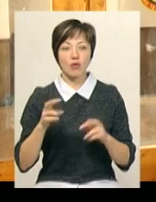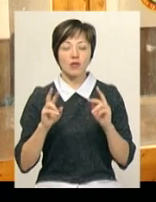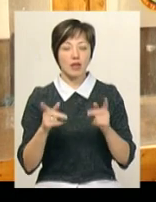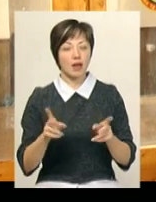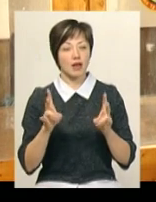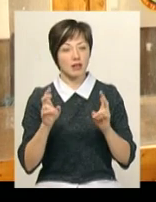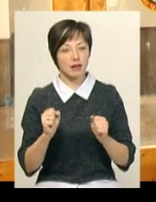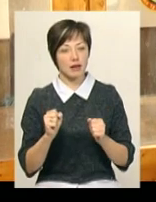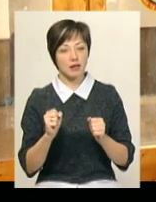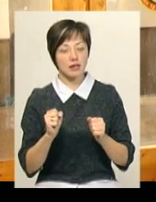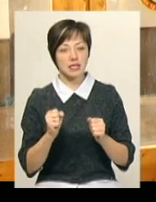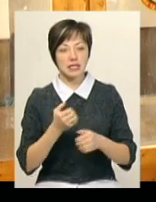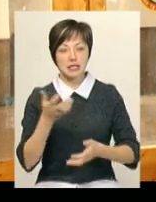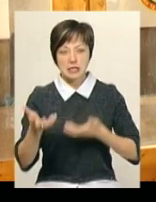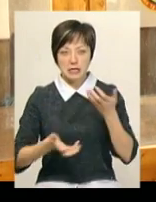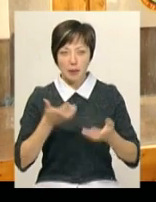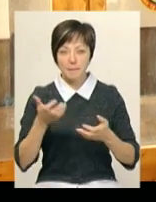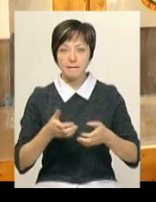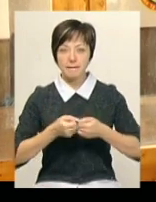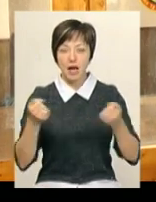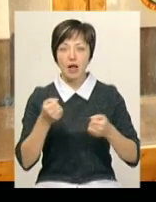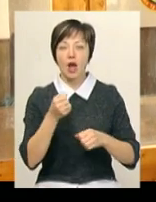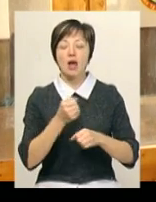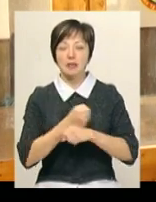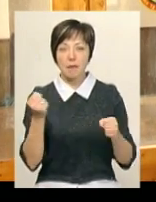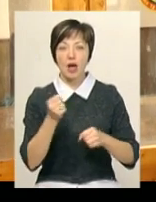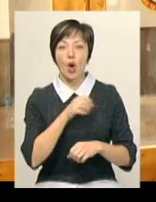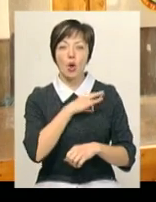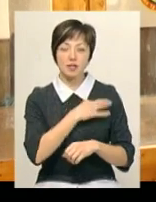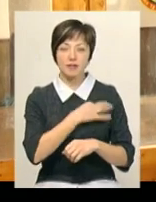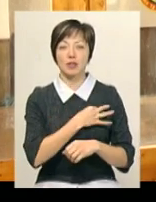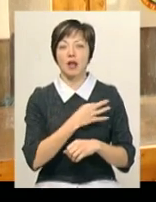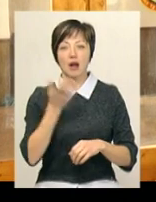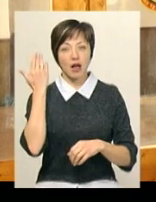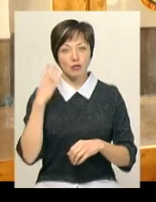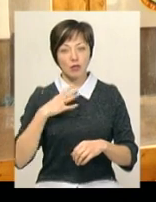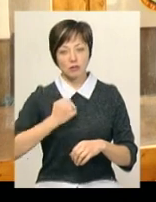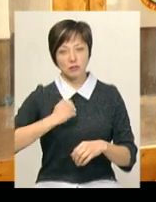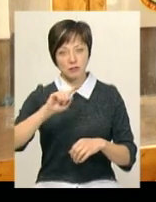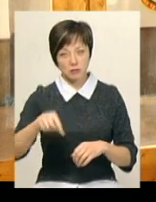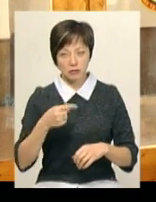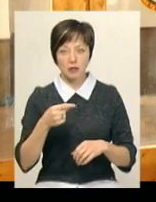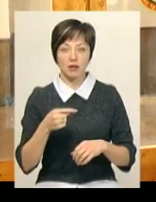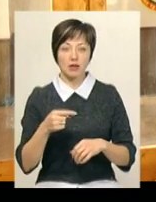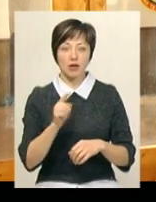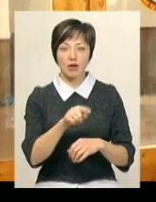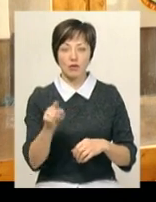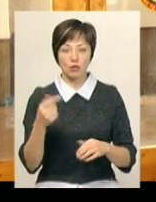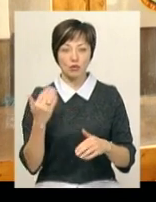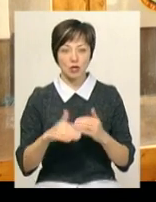сапери-сапери розвідчика. Люди, які вже проходили раніше мобілізації, вони, як сказати,